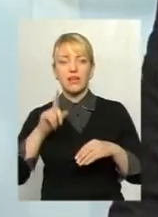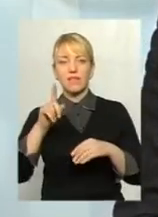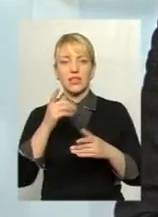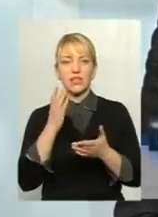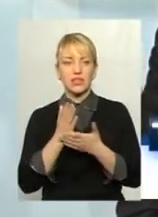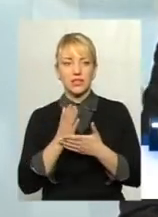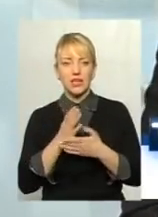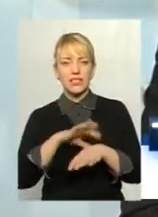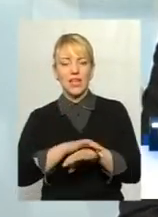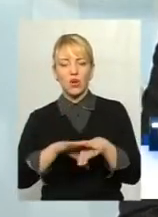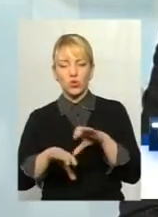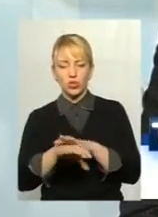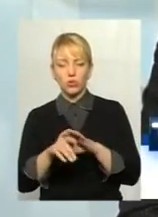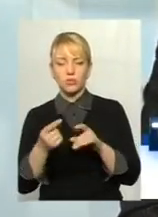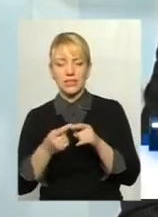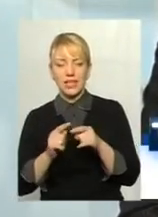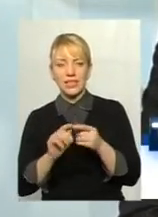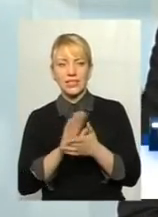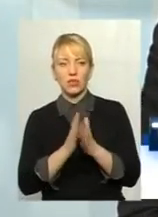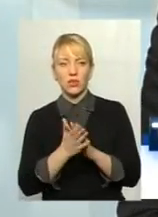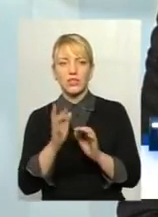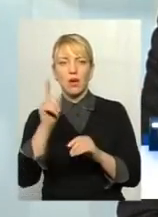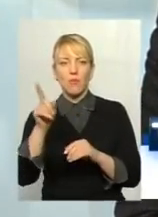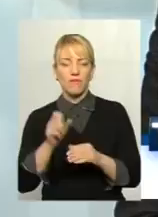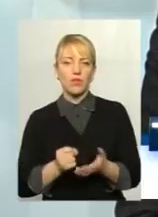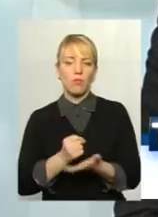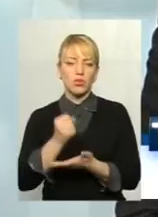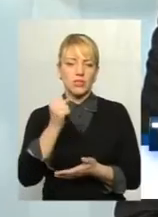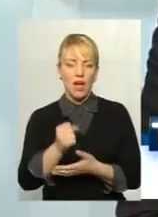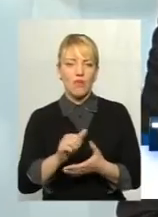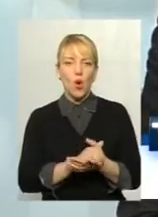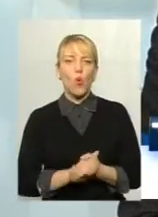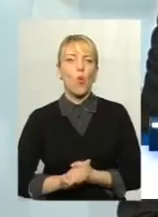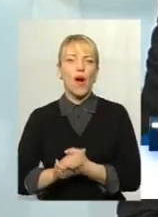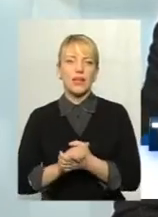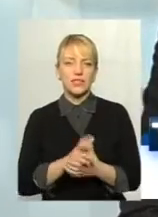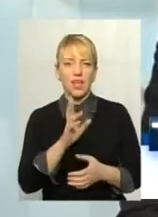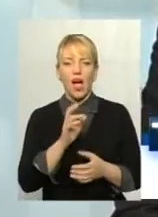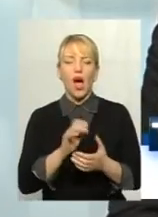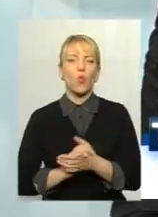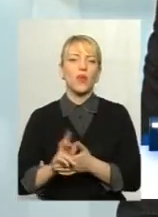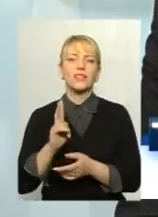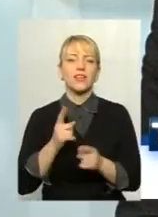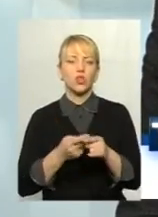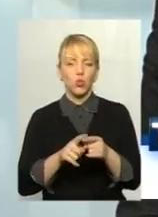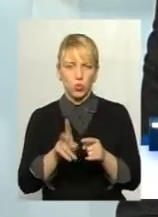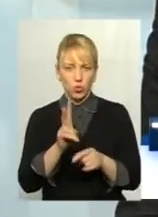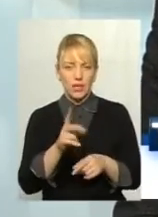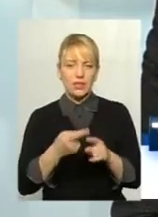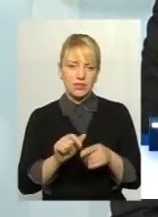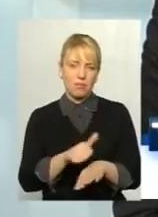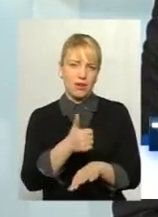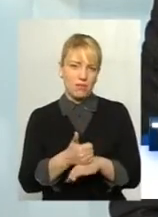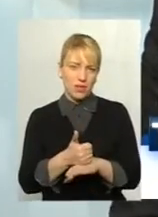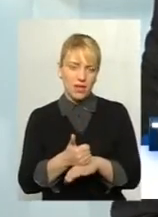тому числі і зарушником тої ситуації, тому що він поставлений коаліцією. А хто в сьогодні обособлює коаліцію, ми розуміємо. Це прем'єр, це президент.